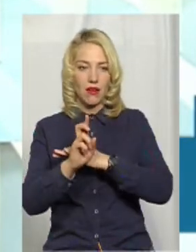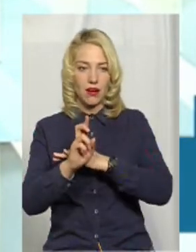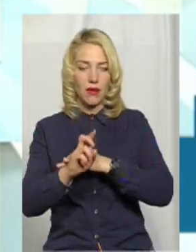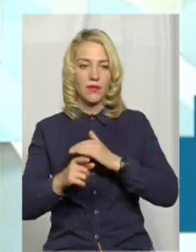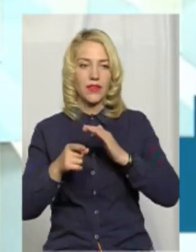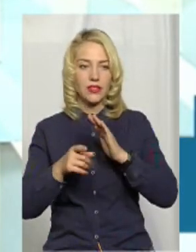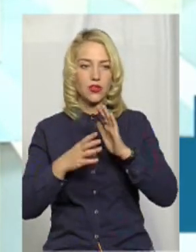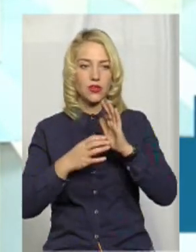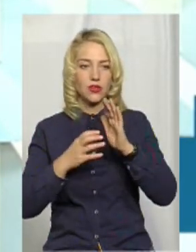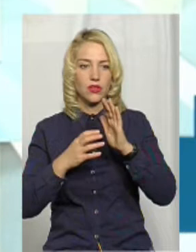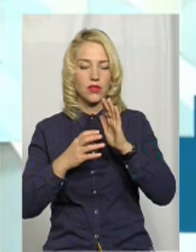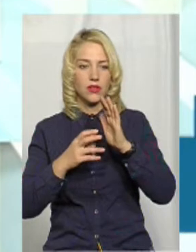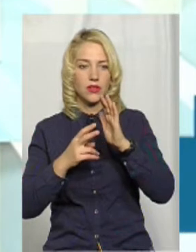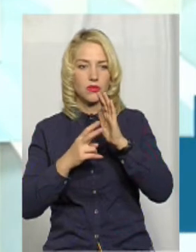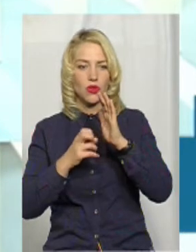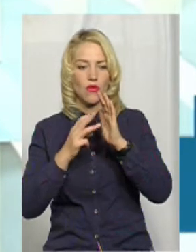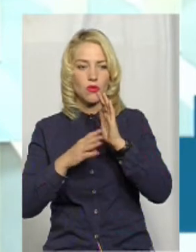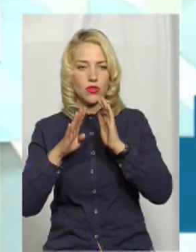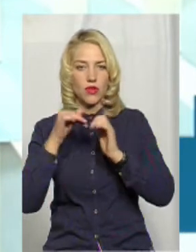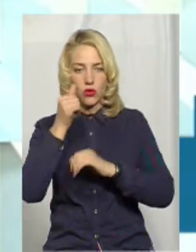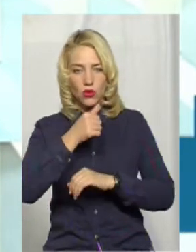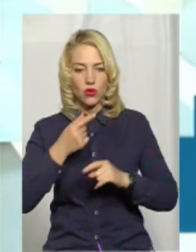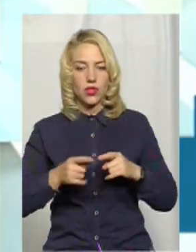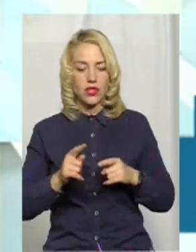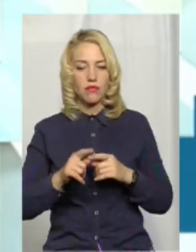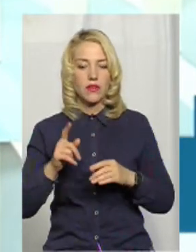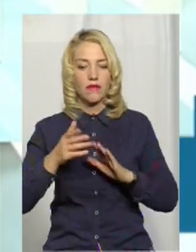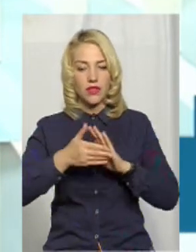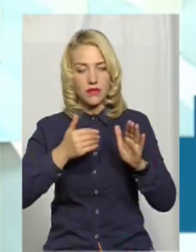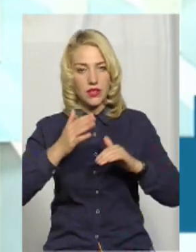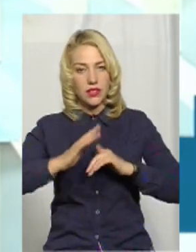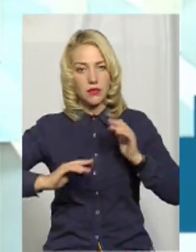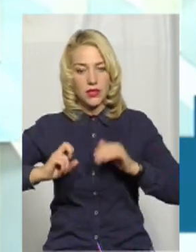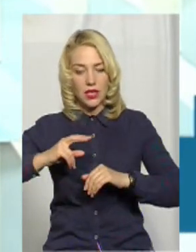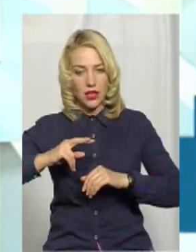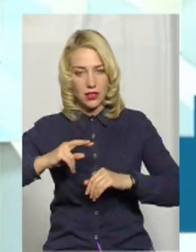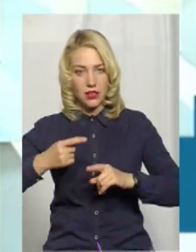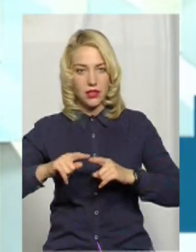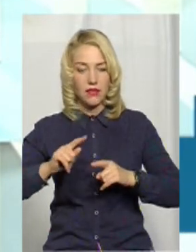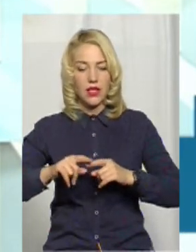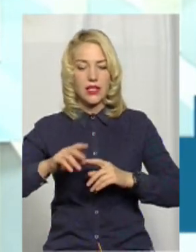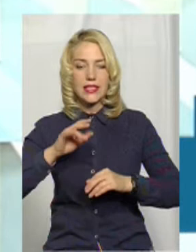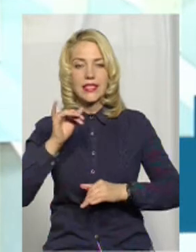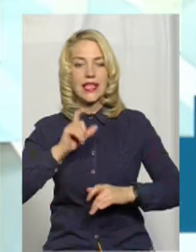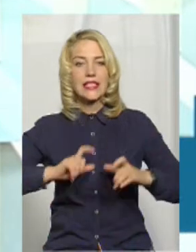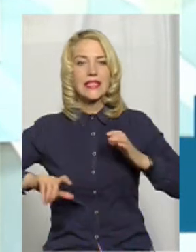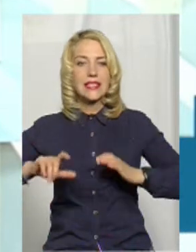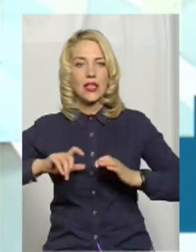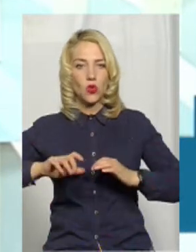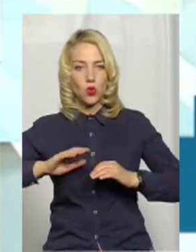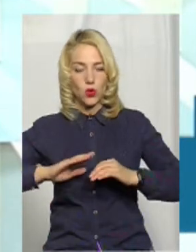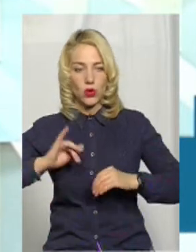Там громада визвала спеціалістів звідси Смельницького з профільного інституту, і вони